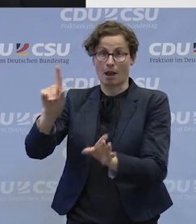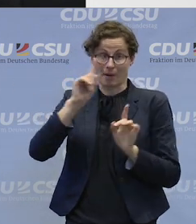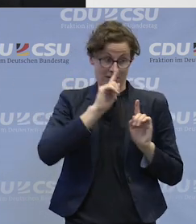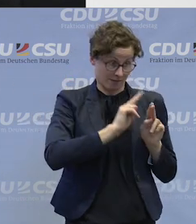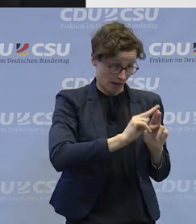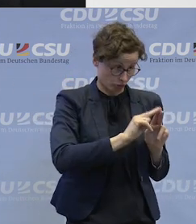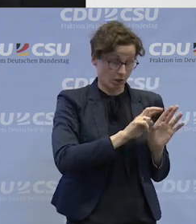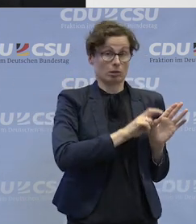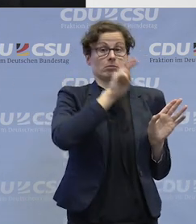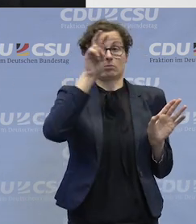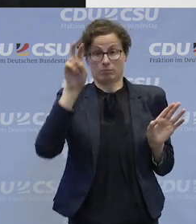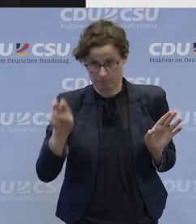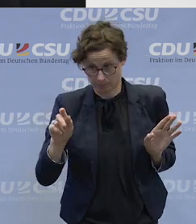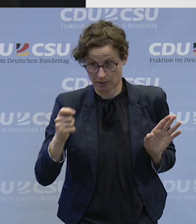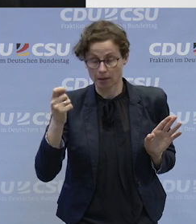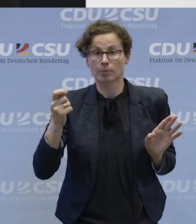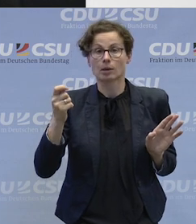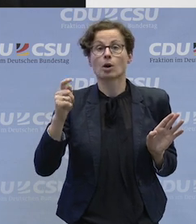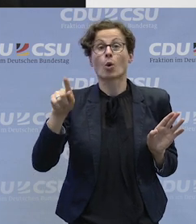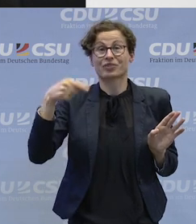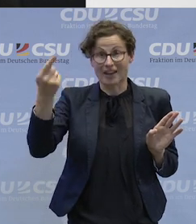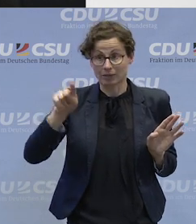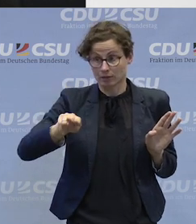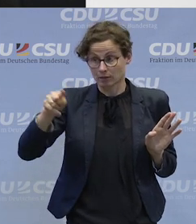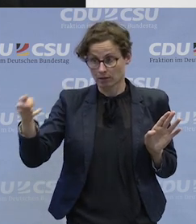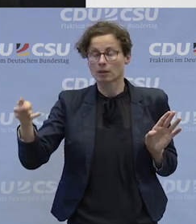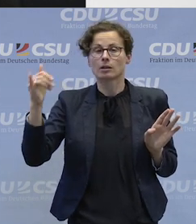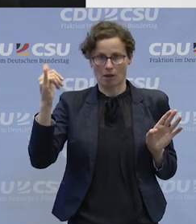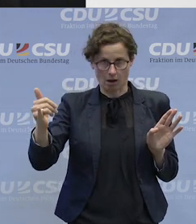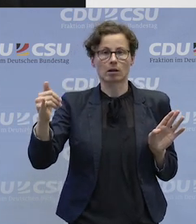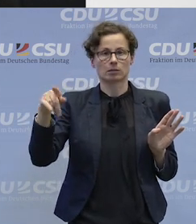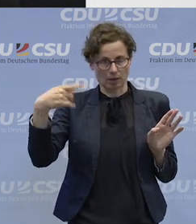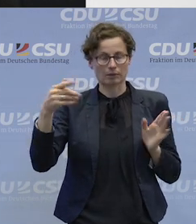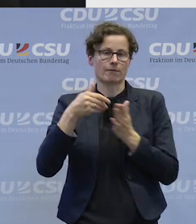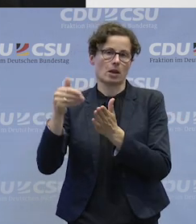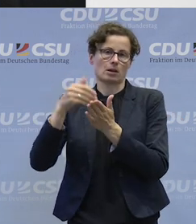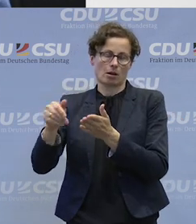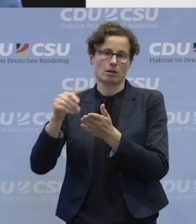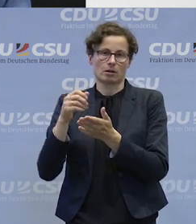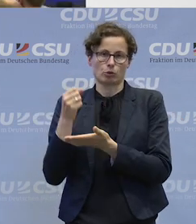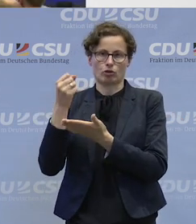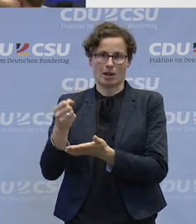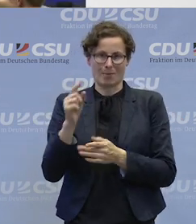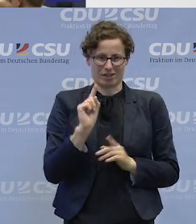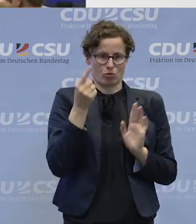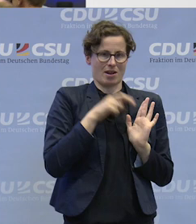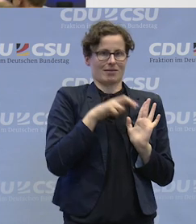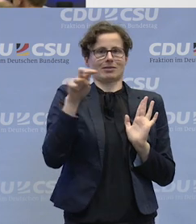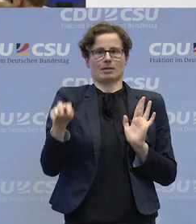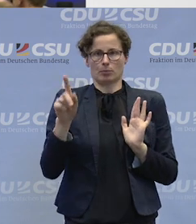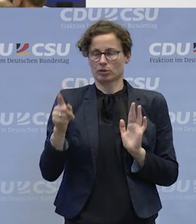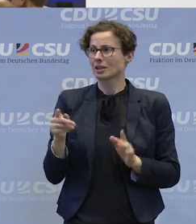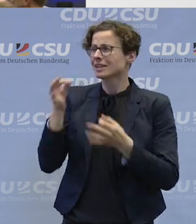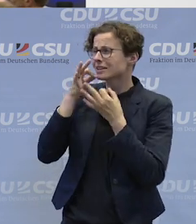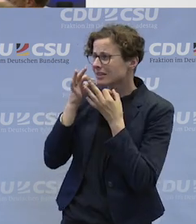Betrieb angefangen hat und danach dann umgesetzt wird, ja das kann er natürlich mitnehmen. Vielen Dank, bis hierher, die Details können wir